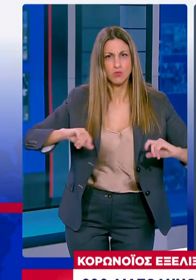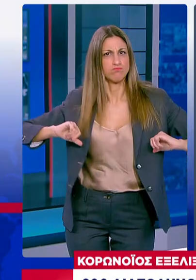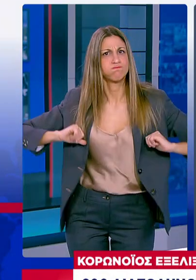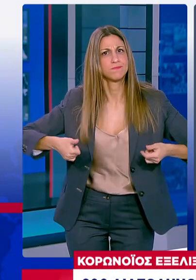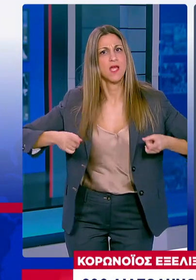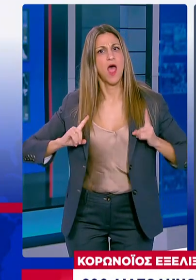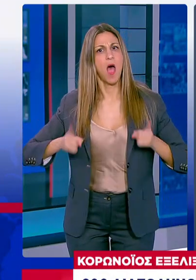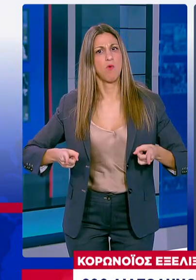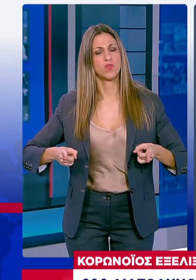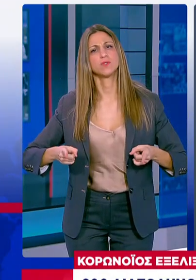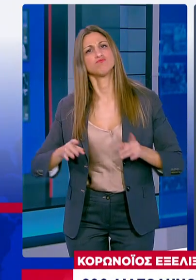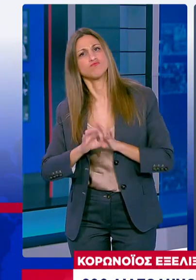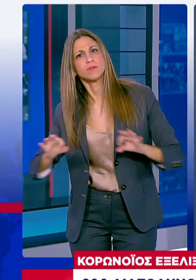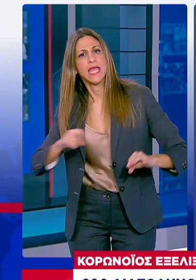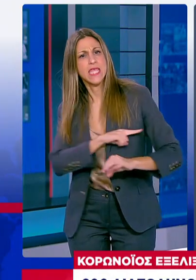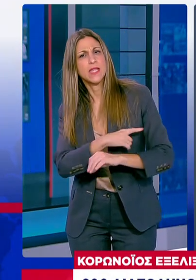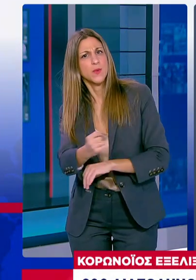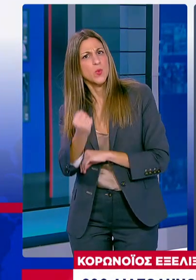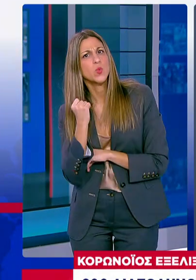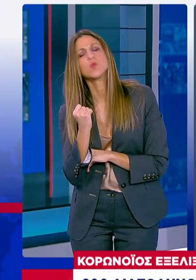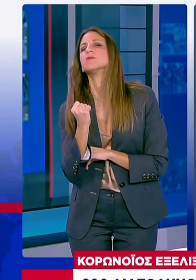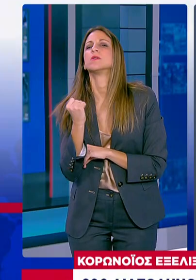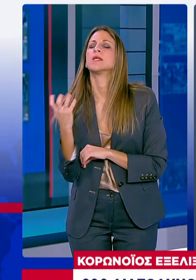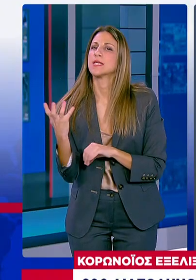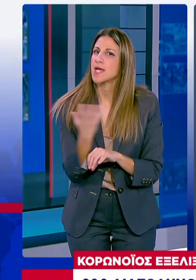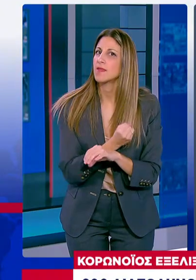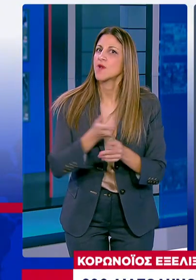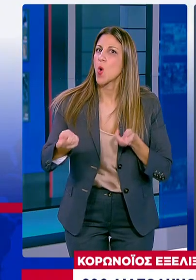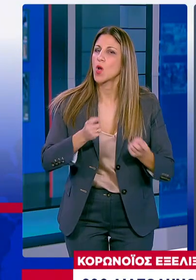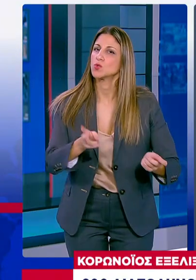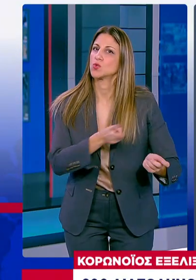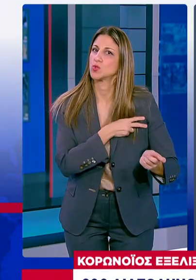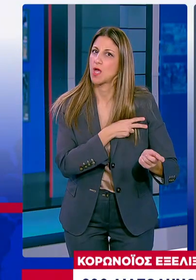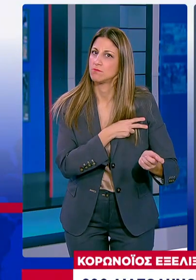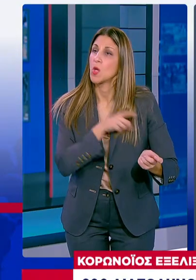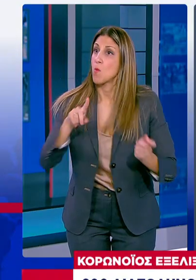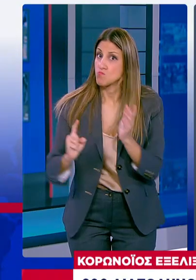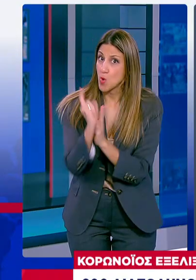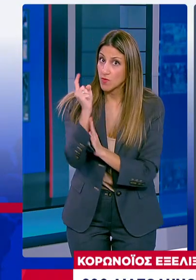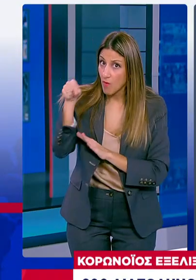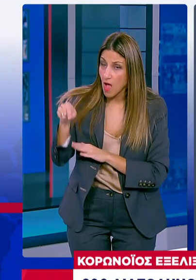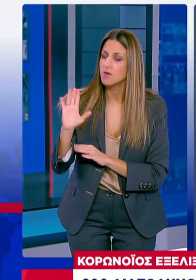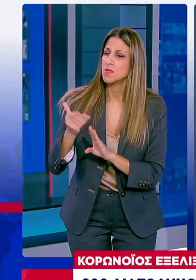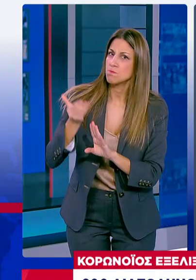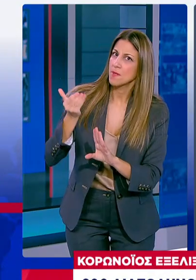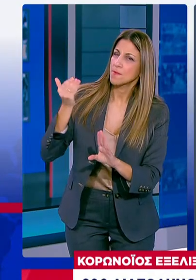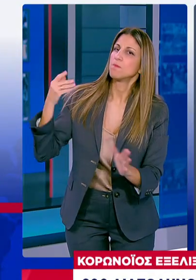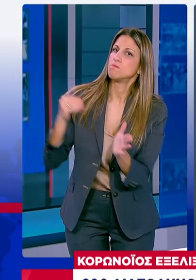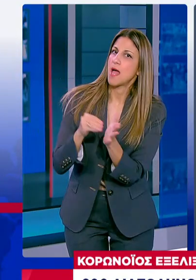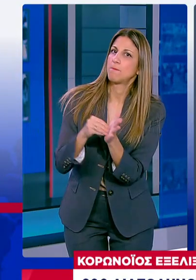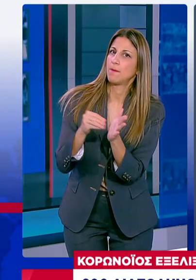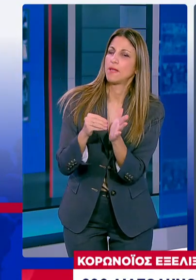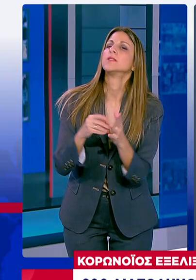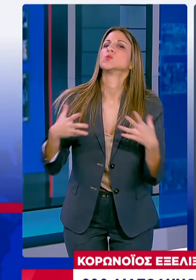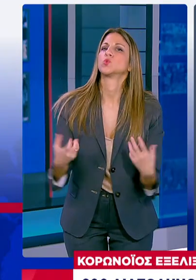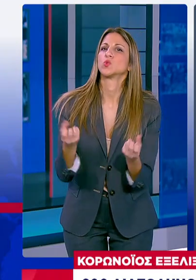αποφασιστικότητα Αλλά και αποτελεσματικότητα στην υλοποίηση Έχουν αποδειχθεί πρωτοπόροι στην αντιμετώπιση προκλήσεων στη δημόσια